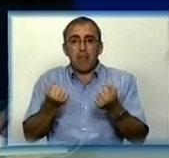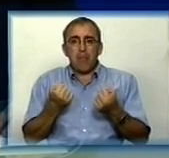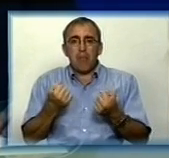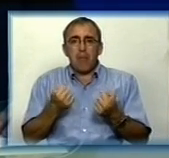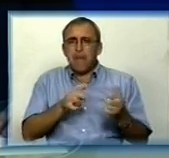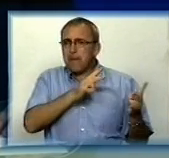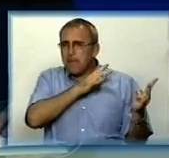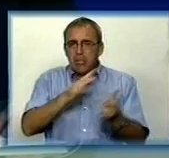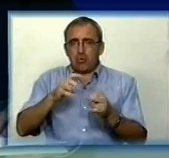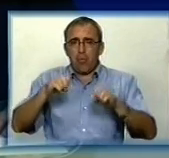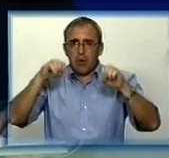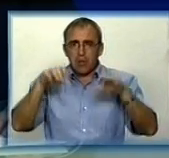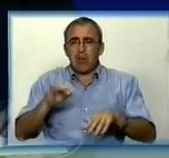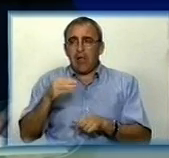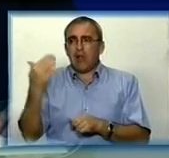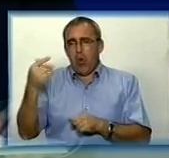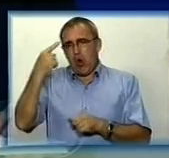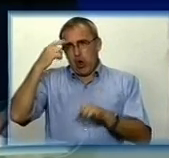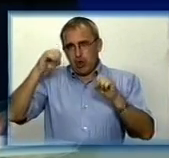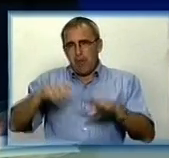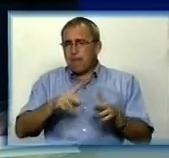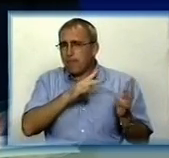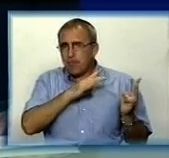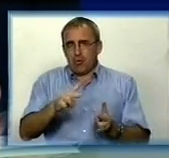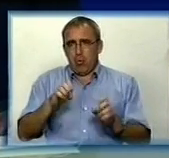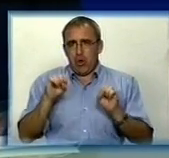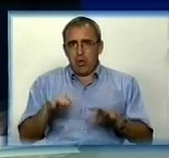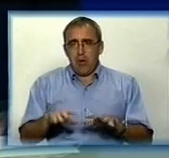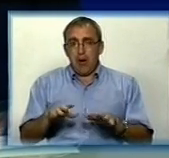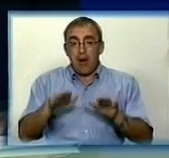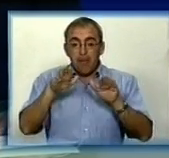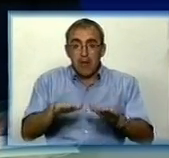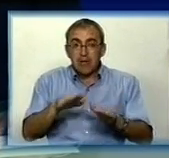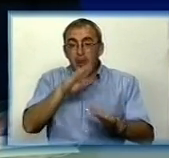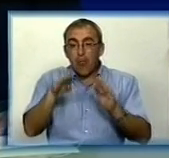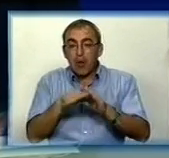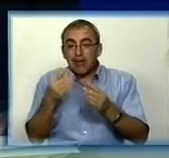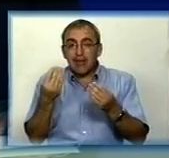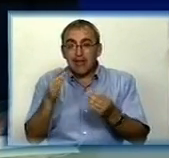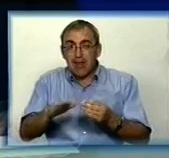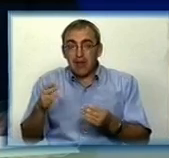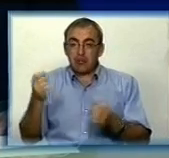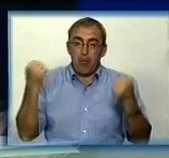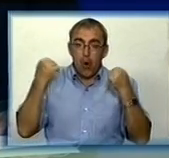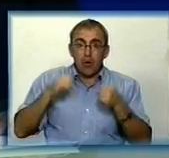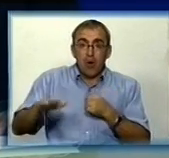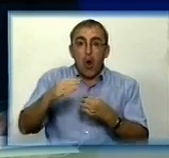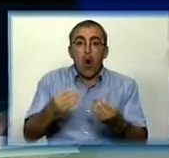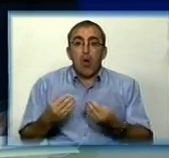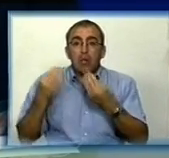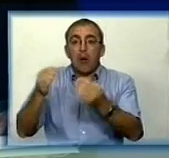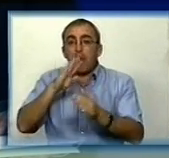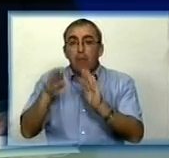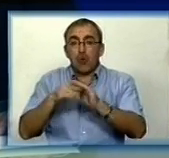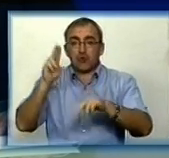взгляд, преступні рішення, і на її взгляд, преступні рішення, коли міста під детськими площадками чи спортивними площадками віддавались під